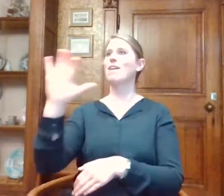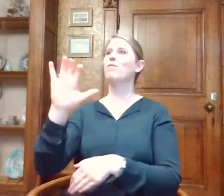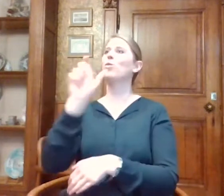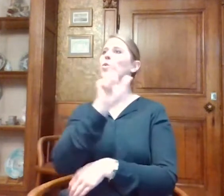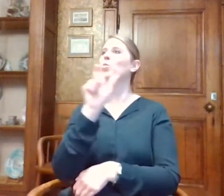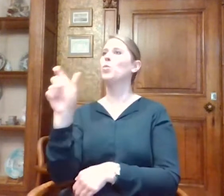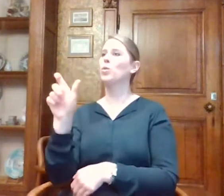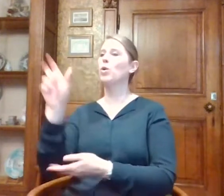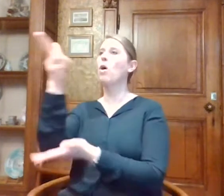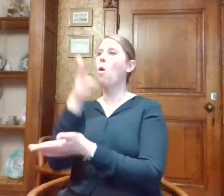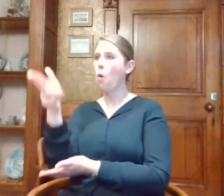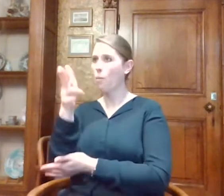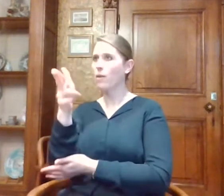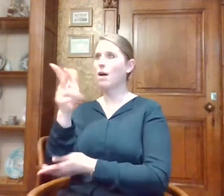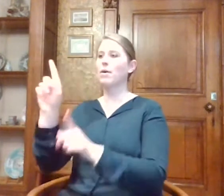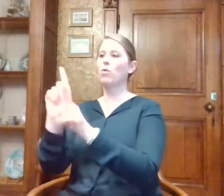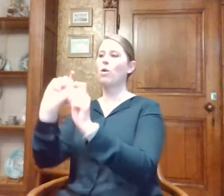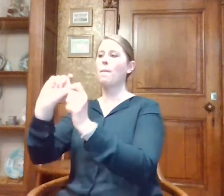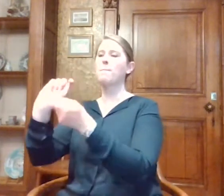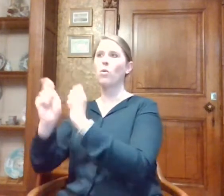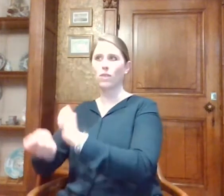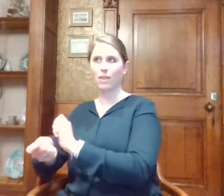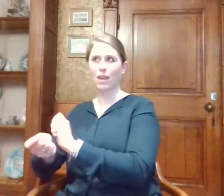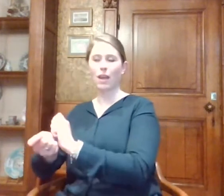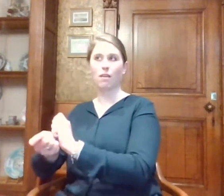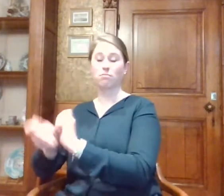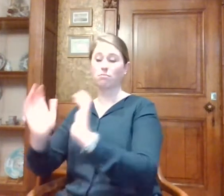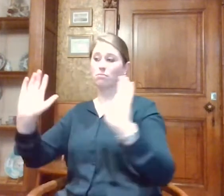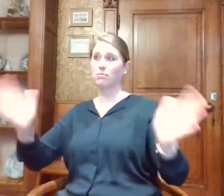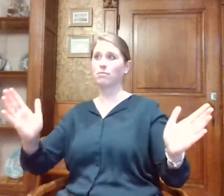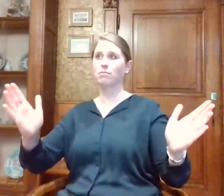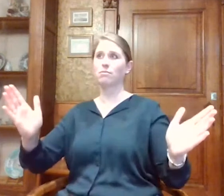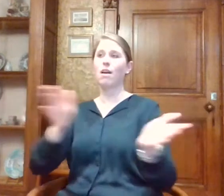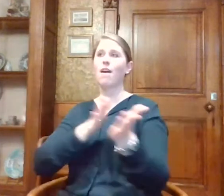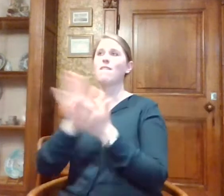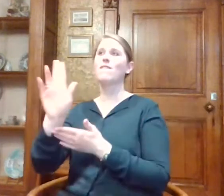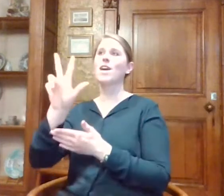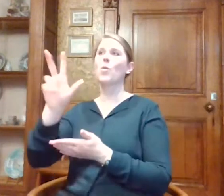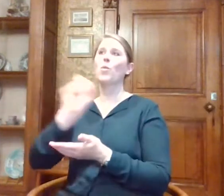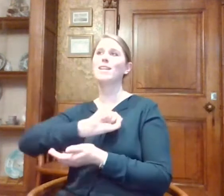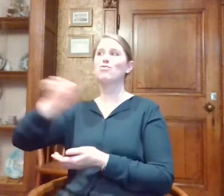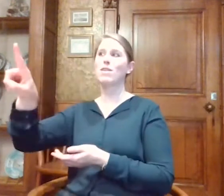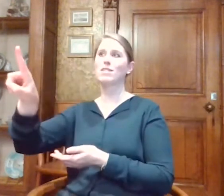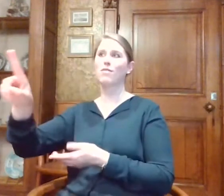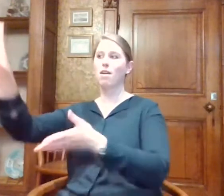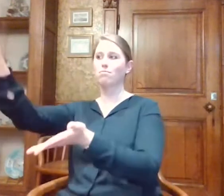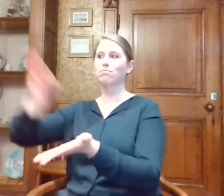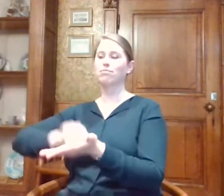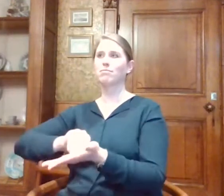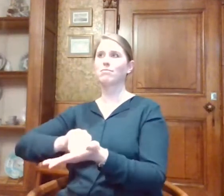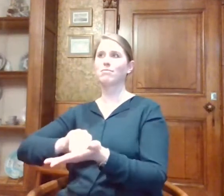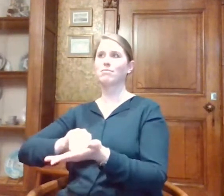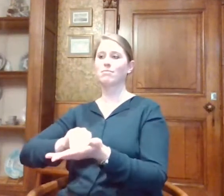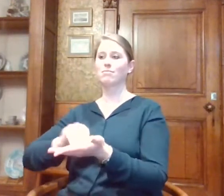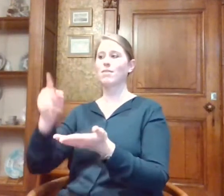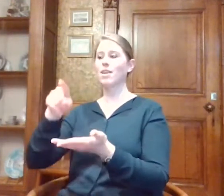de opname gedaan en ze hebben het gemonteerd. En alles is gewoon netjes afgeleverd in een WeTransfer file. En dan hebben wij het geïmplementeerd in de